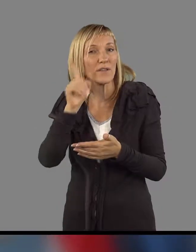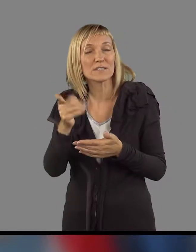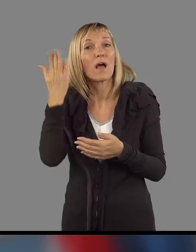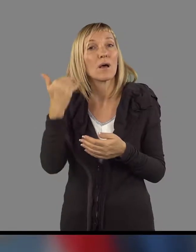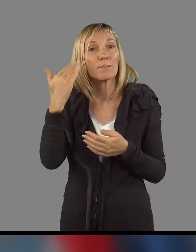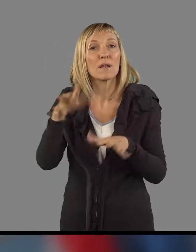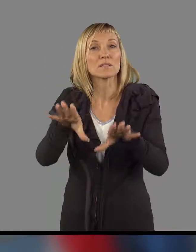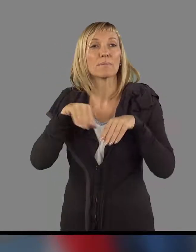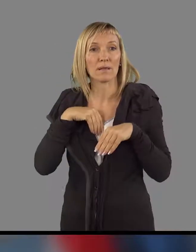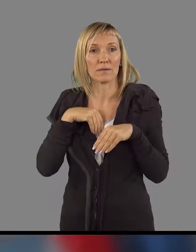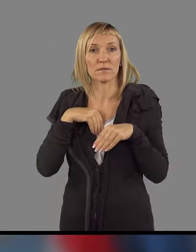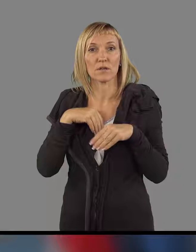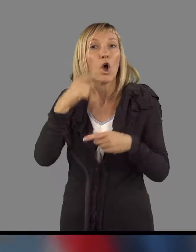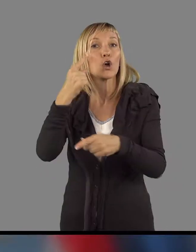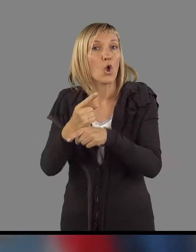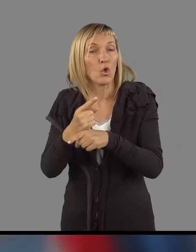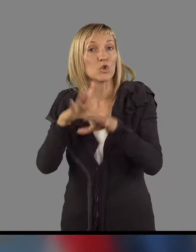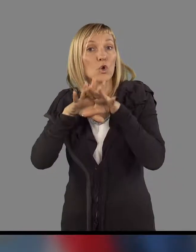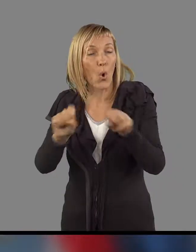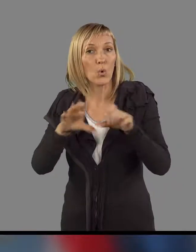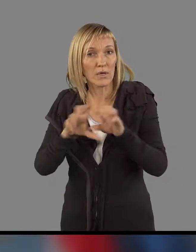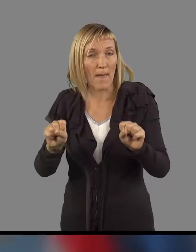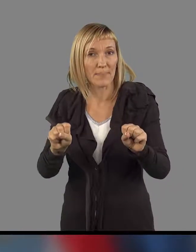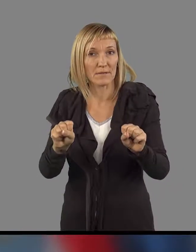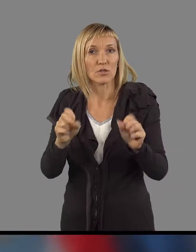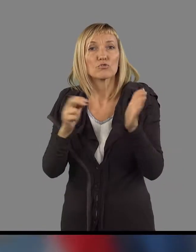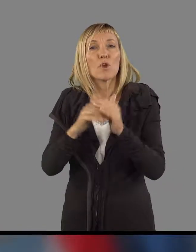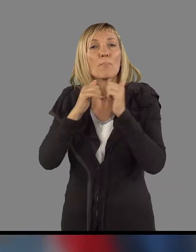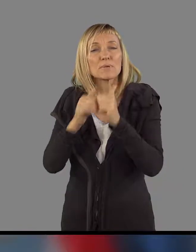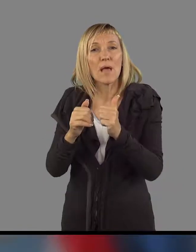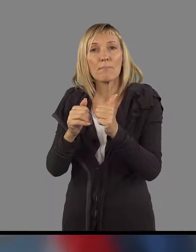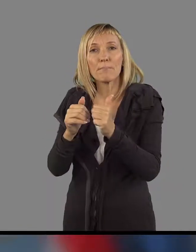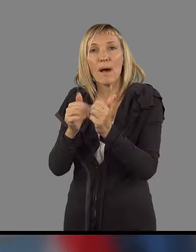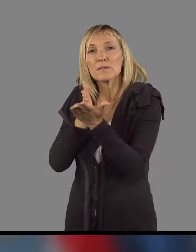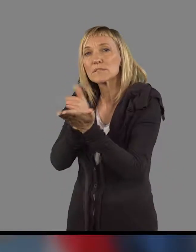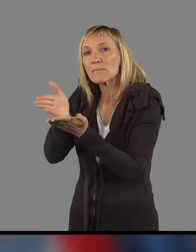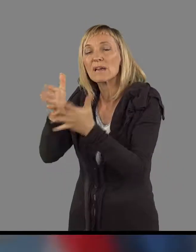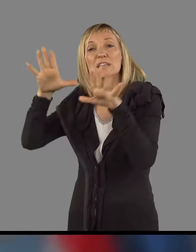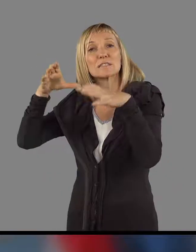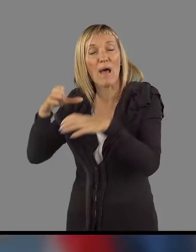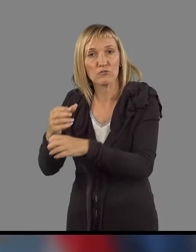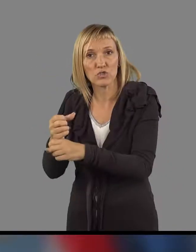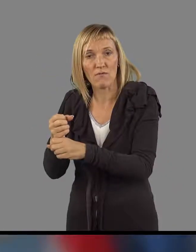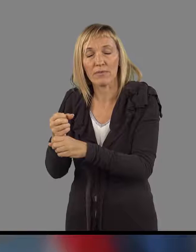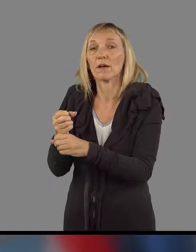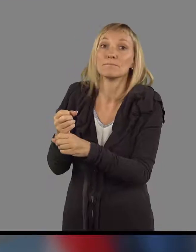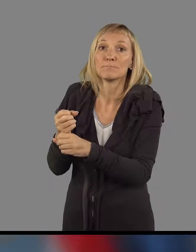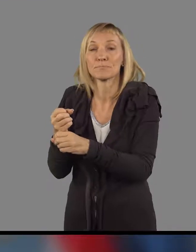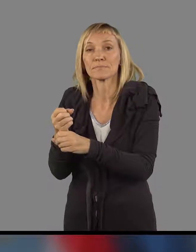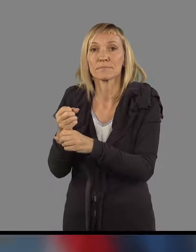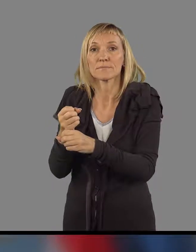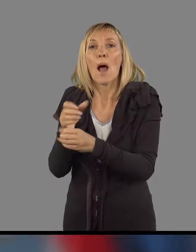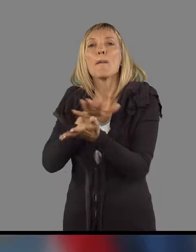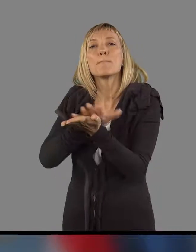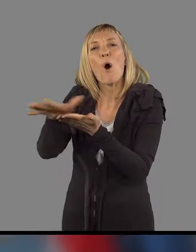so bili sprijeti določeni ukrepi, pri vsem v smeri zmanjševanja, jaz bom temu rekel,